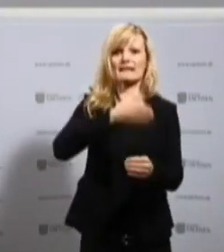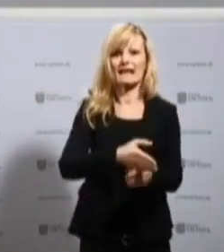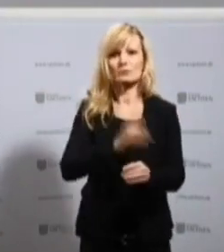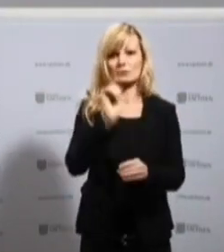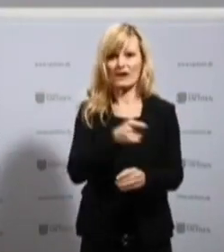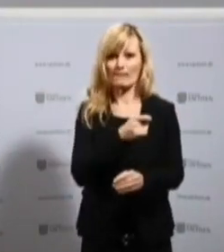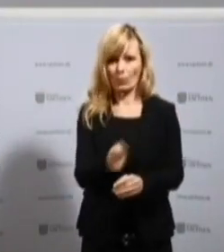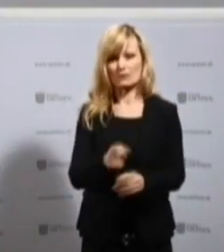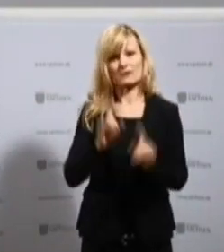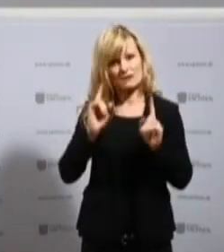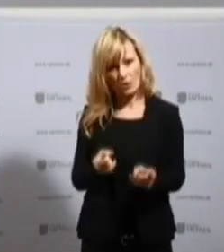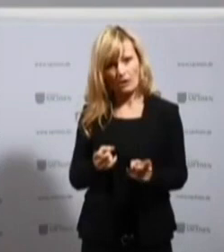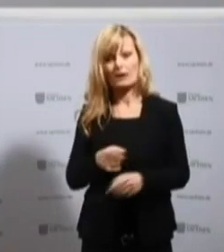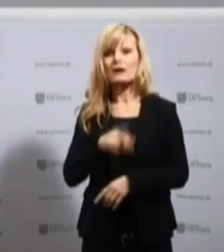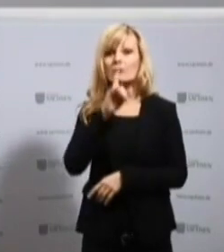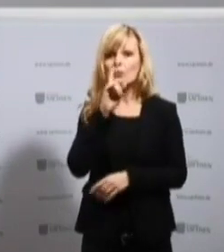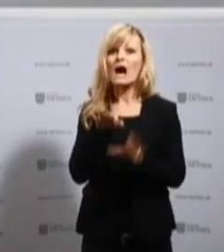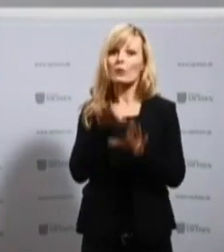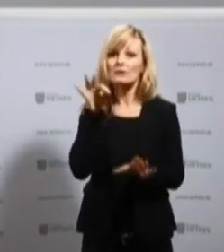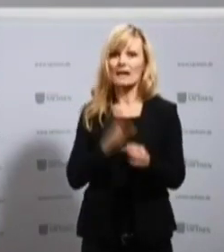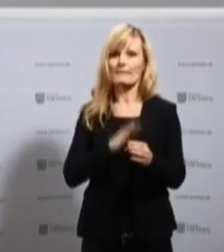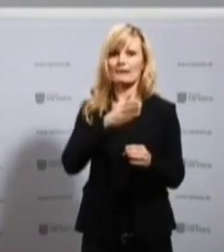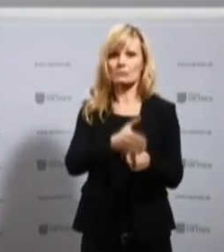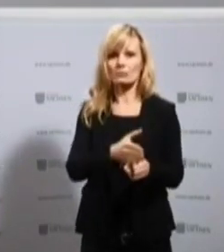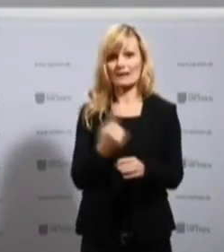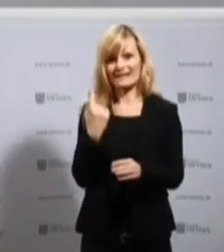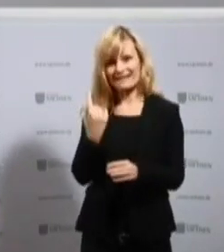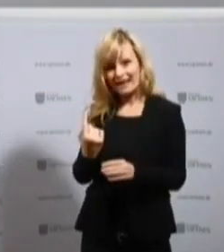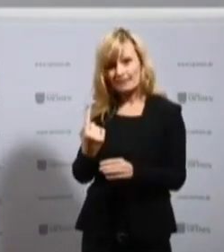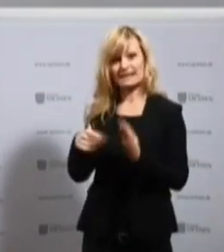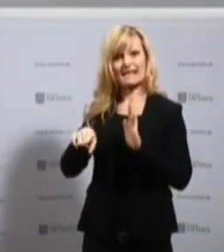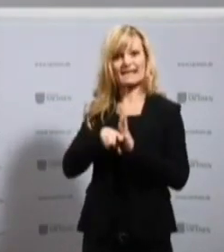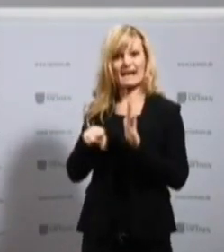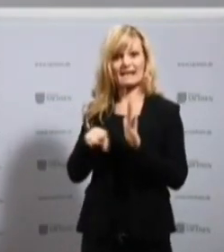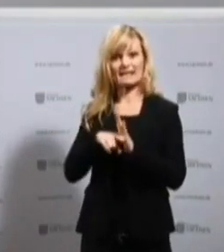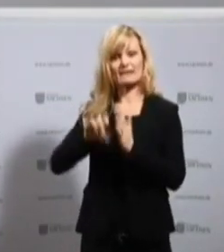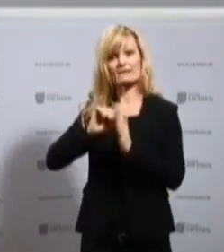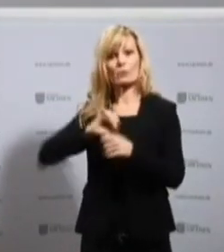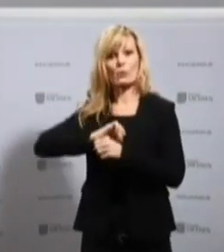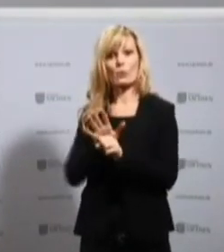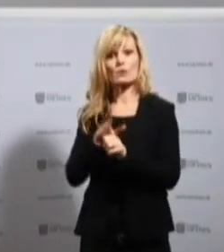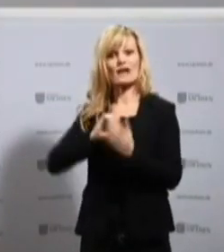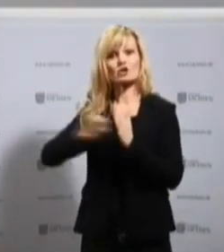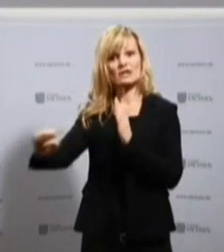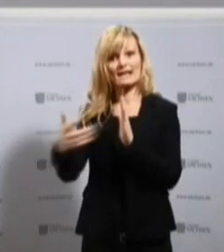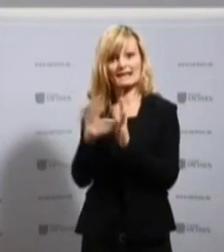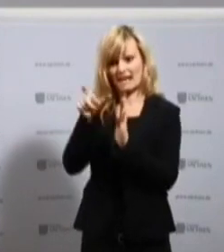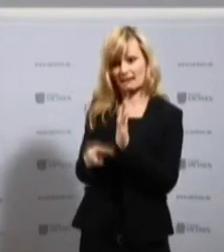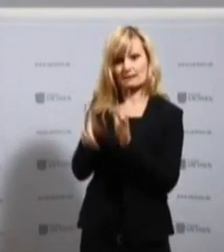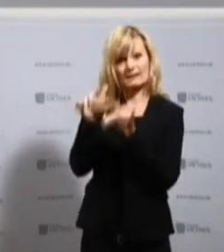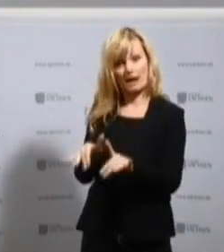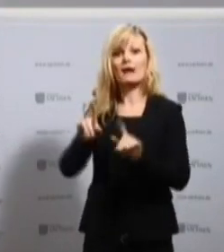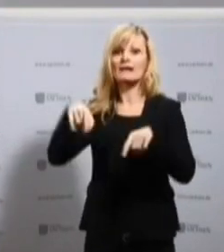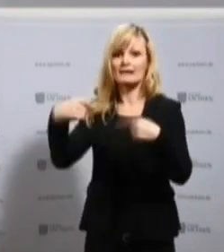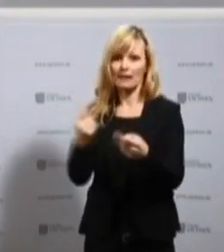dann Besuch zu ermöglichen, wenn ein negativer Corona-Schnelltest vorliegt. Ich denke, die Situation,